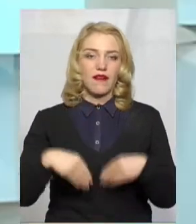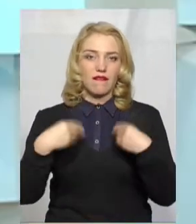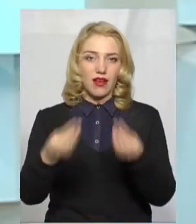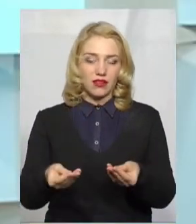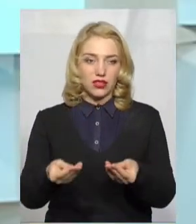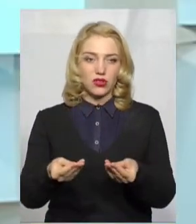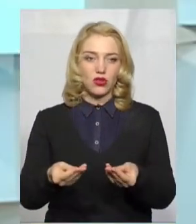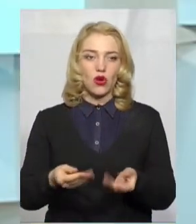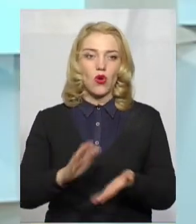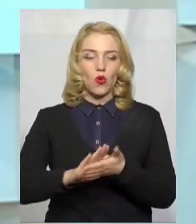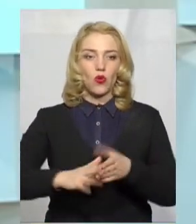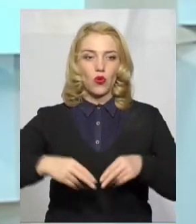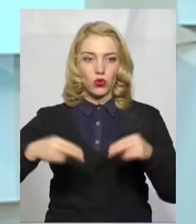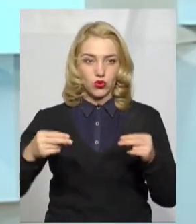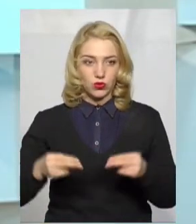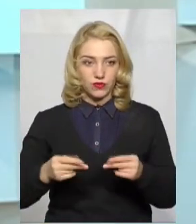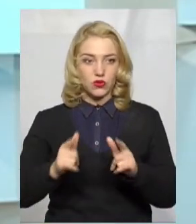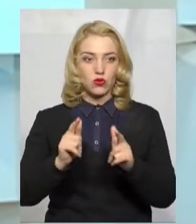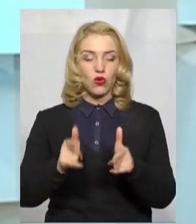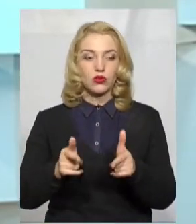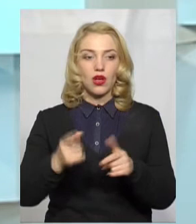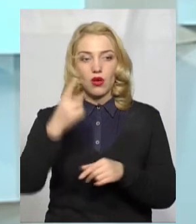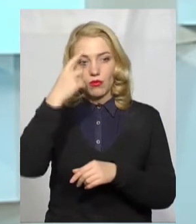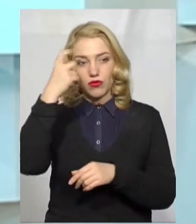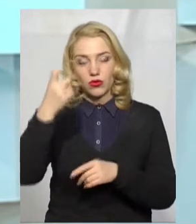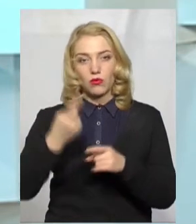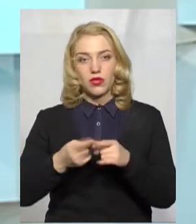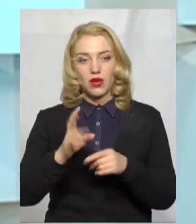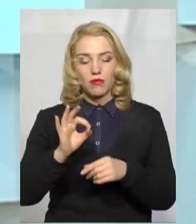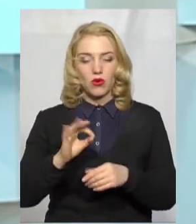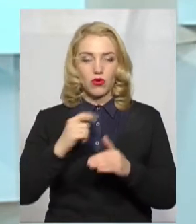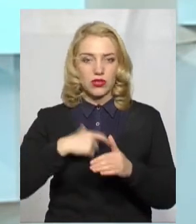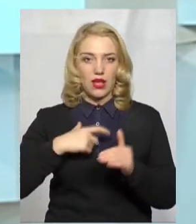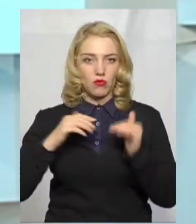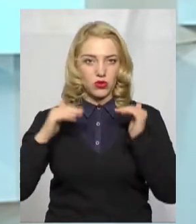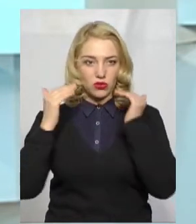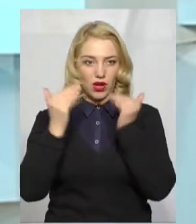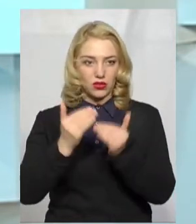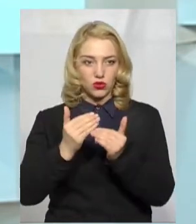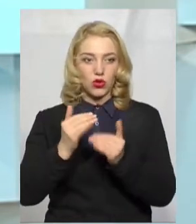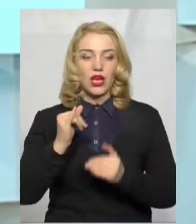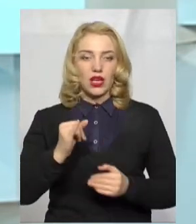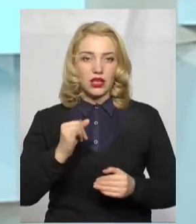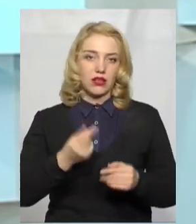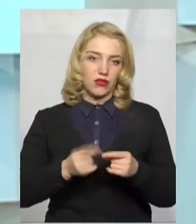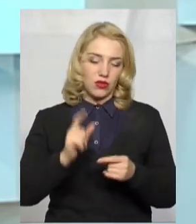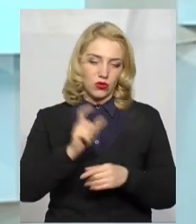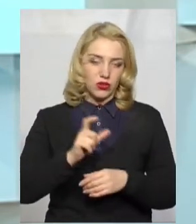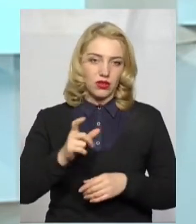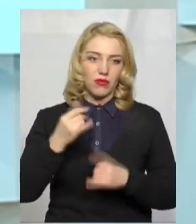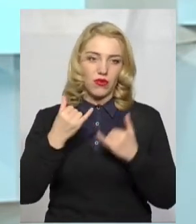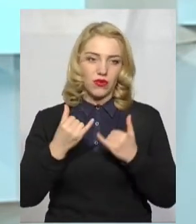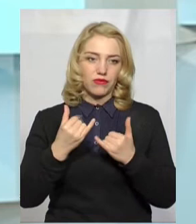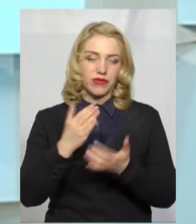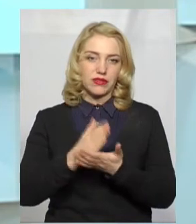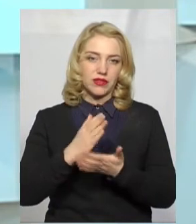угоду, згоду, точніше повідомлення про згоду, про самоізоляцію. І відповідно вони на сьогоднішній день